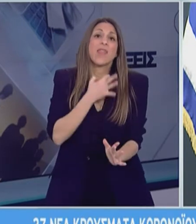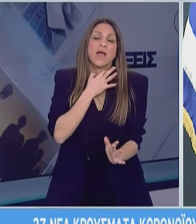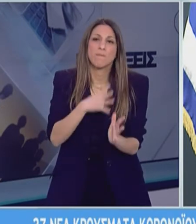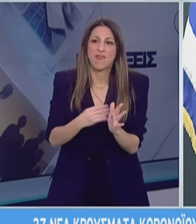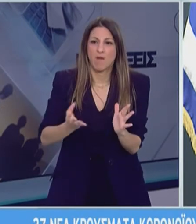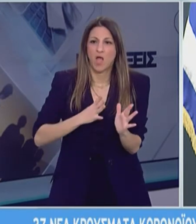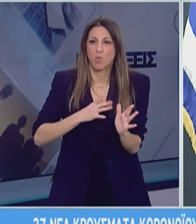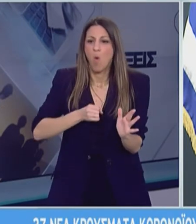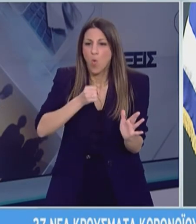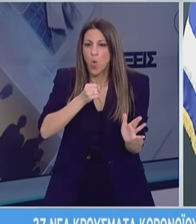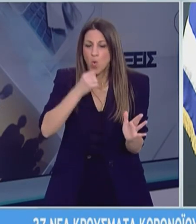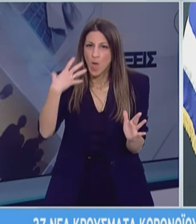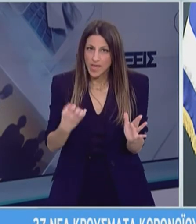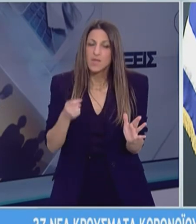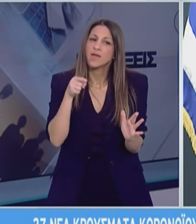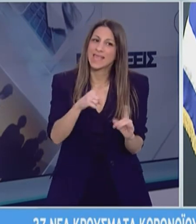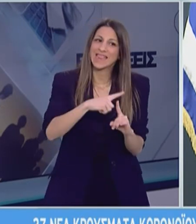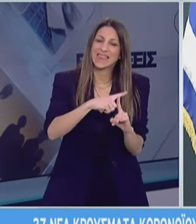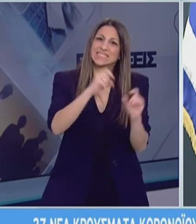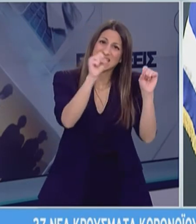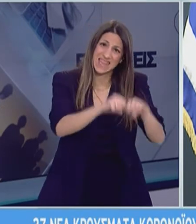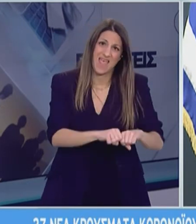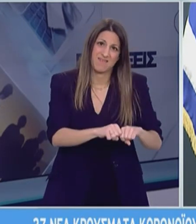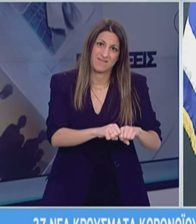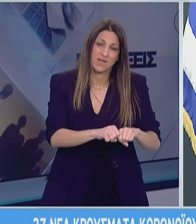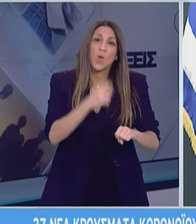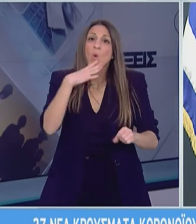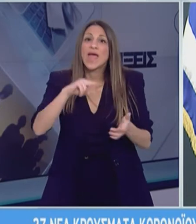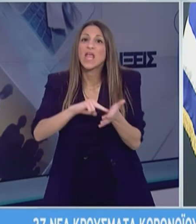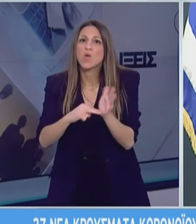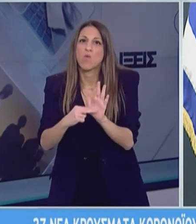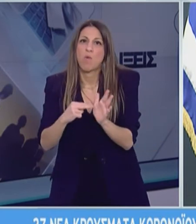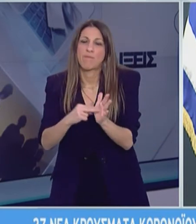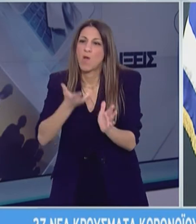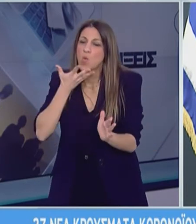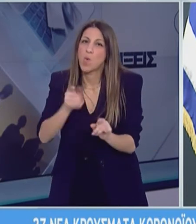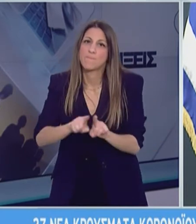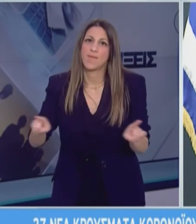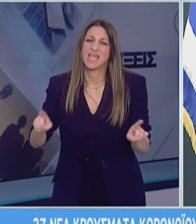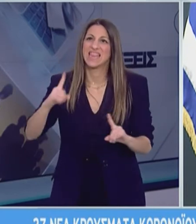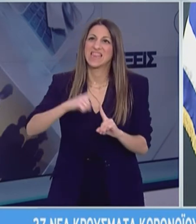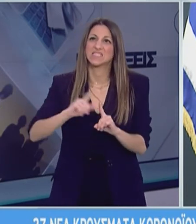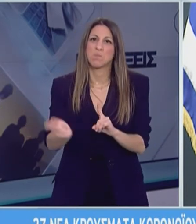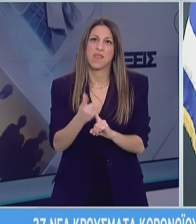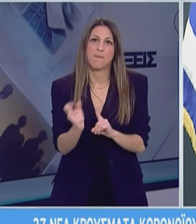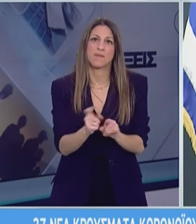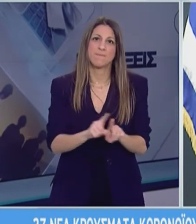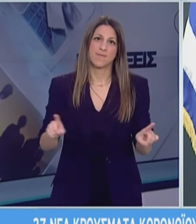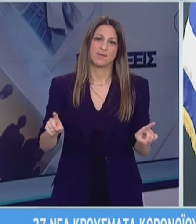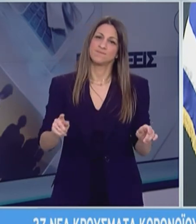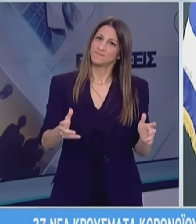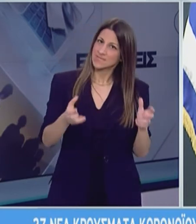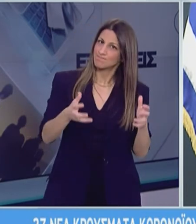θέλουμε αυτή τη στιγμή. Δεν το χρειαζόμαστε το άλλο. Είναι σπατάλι και δεν έχει κανένα νόημα δημόσιας υγείας αυτή την εποχή.